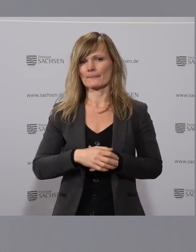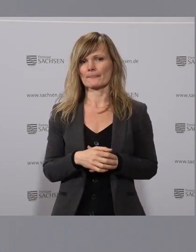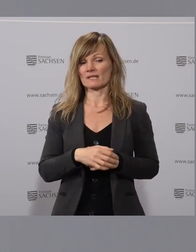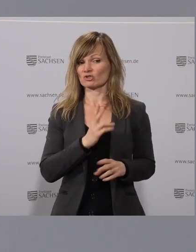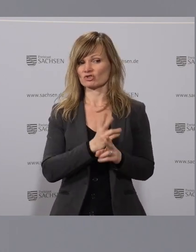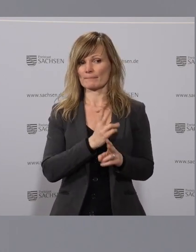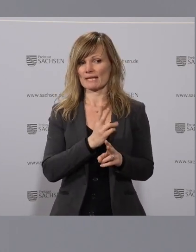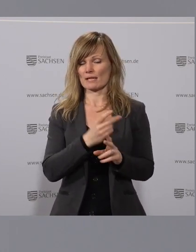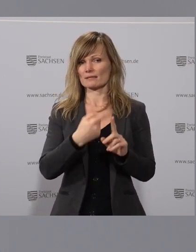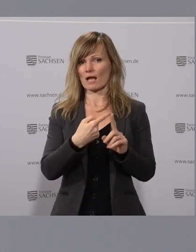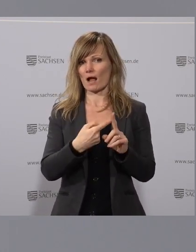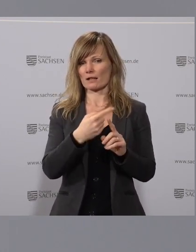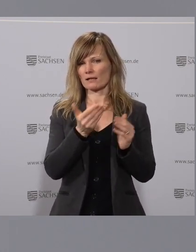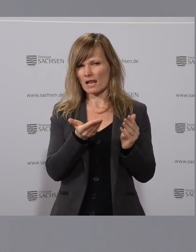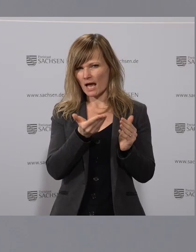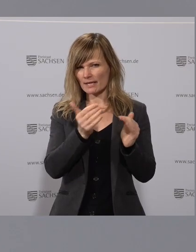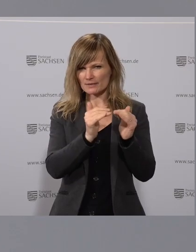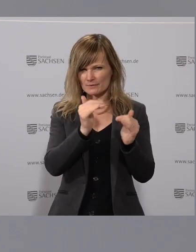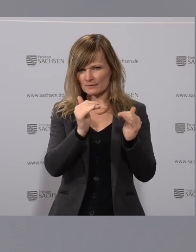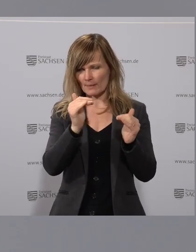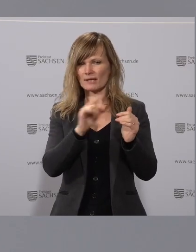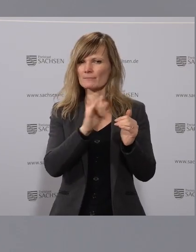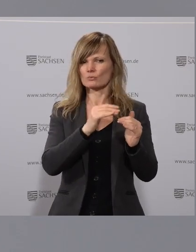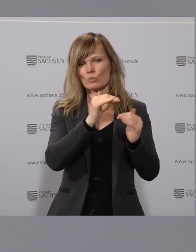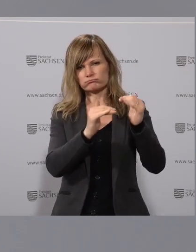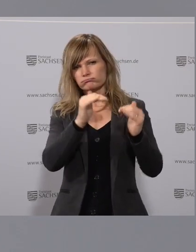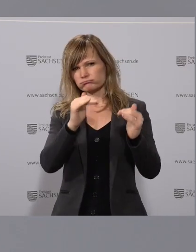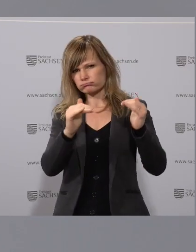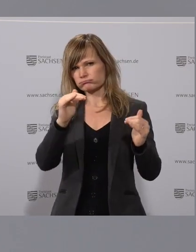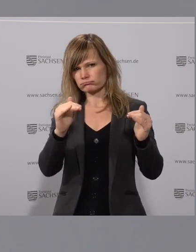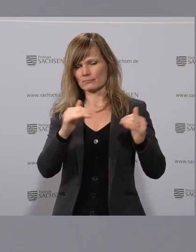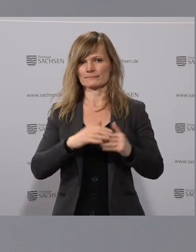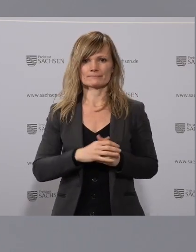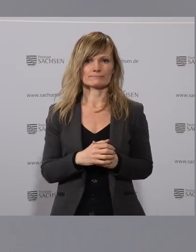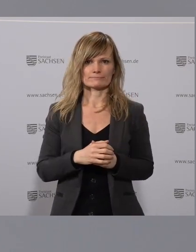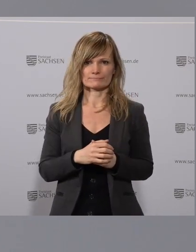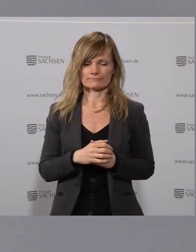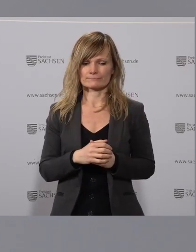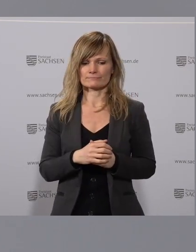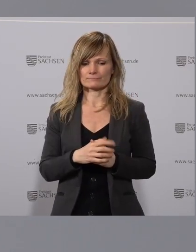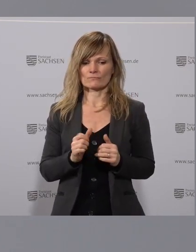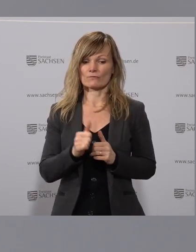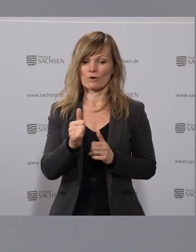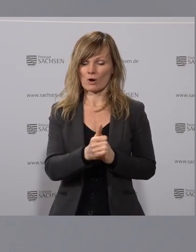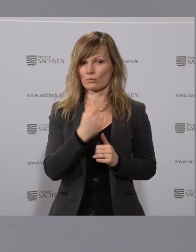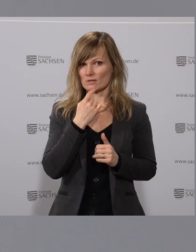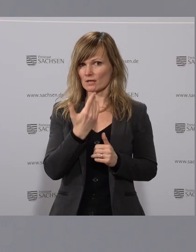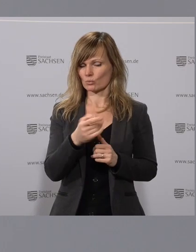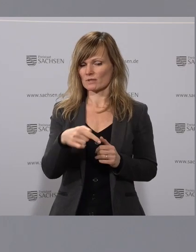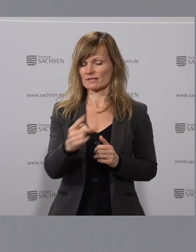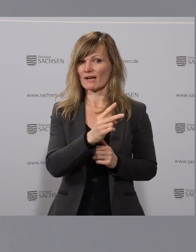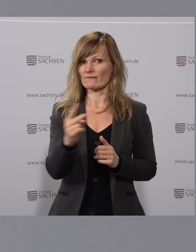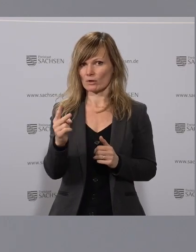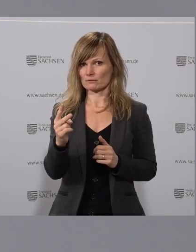stabil ist. ist zwar leicht gestiegen, aber es variiert immer zwischen den Tagen, sodass wir das, was Sie angekündigt haben, dass wir in den nächsten 14